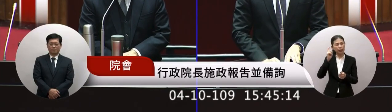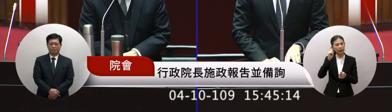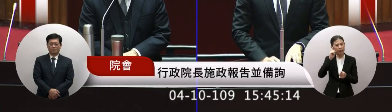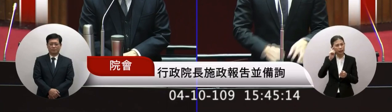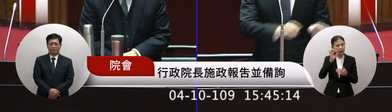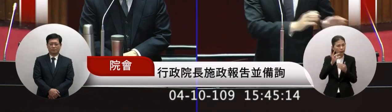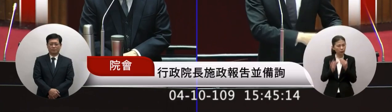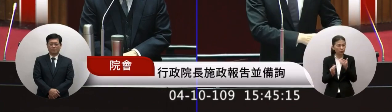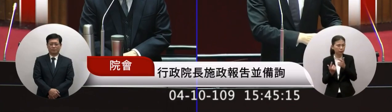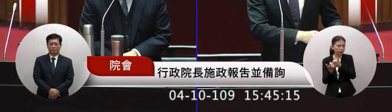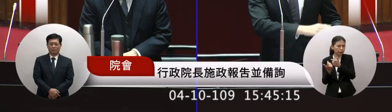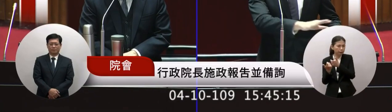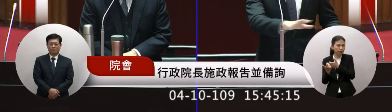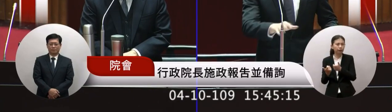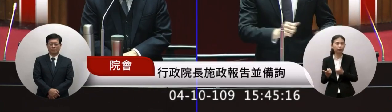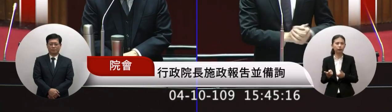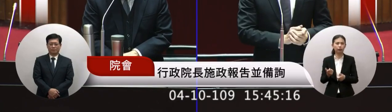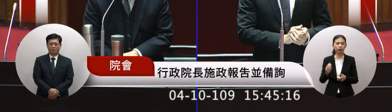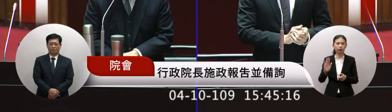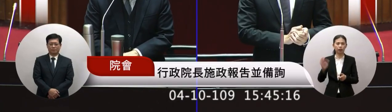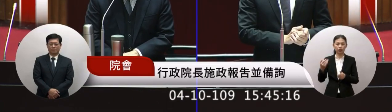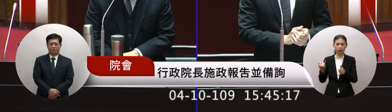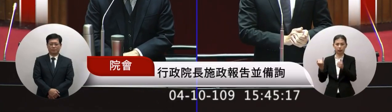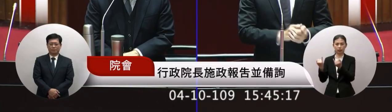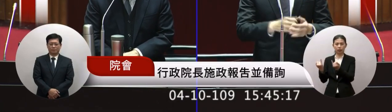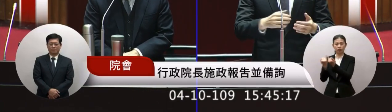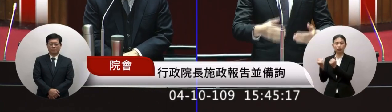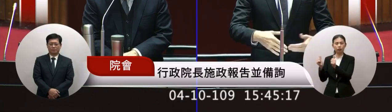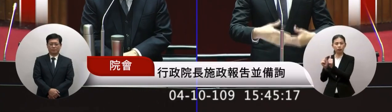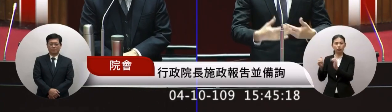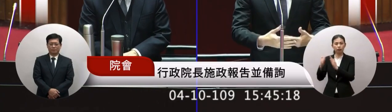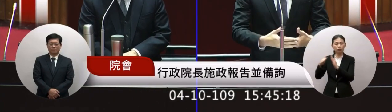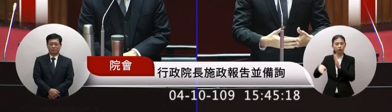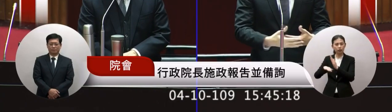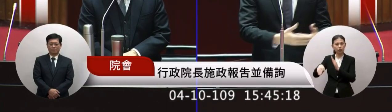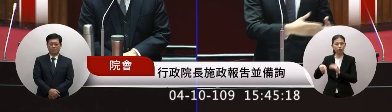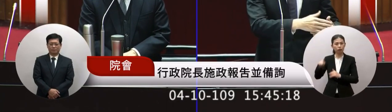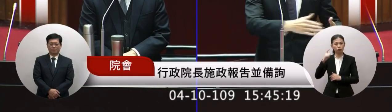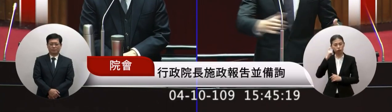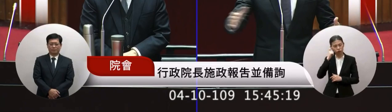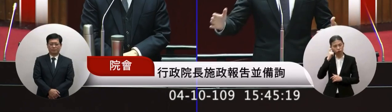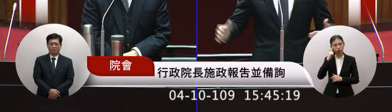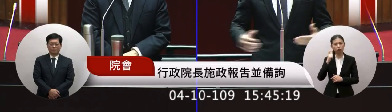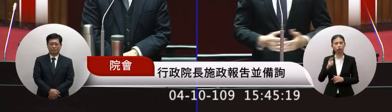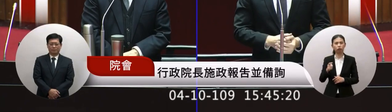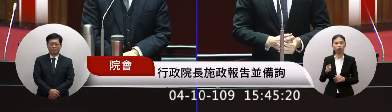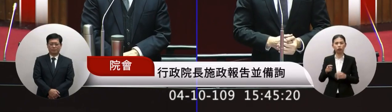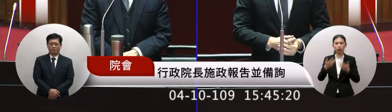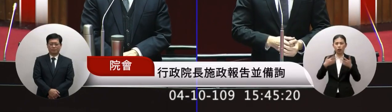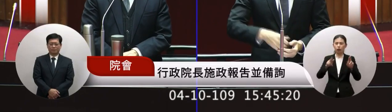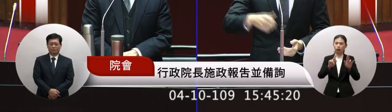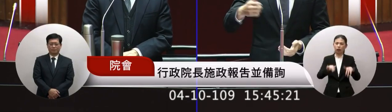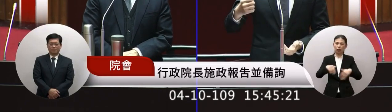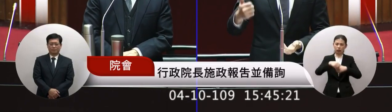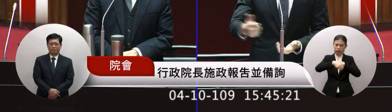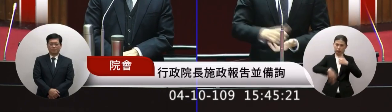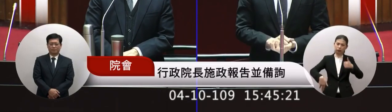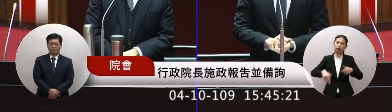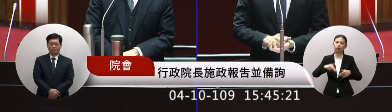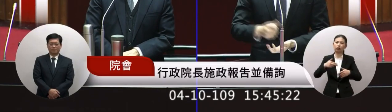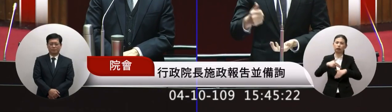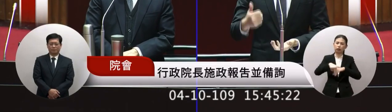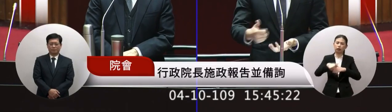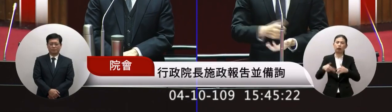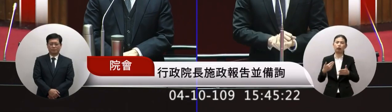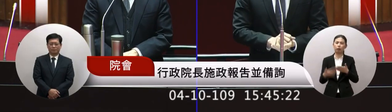施但是接下來這些當分的家庭就開始反映說其實有很多這些電腦系統的問題包括這個新